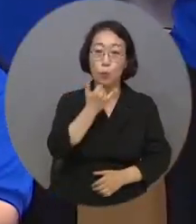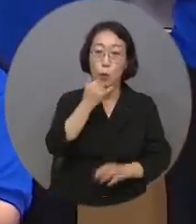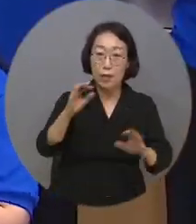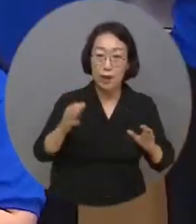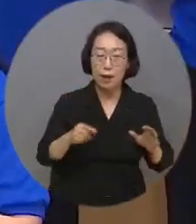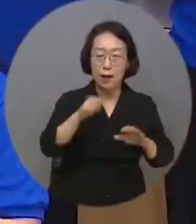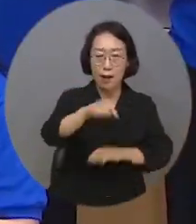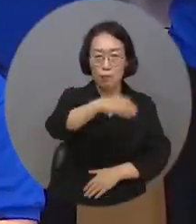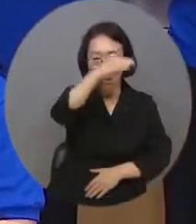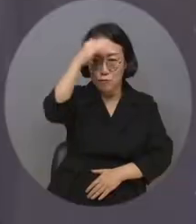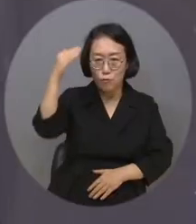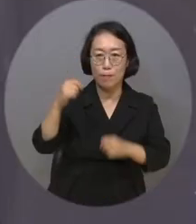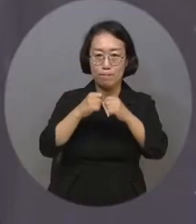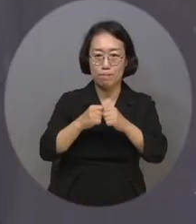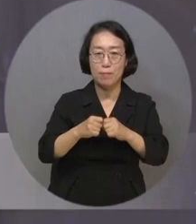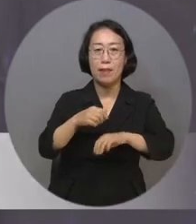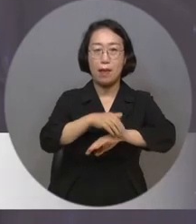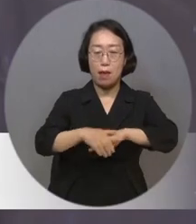계획입니다.